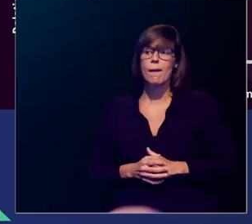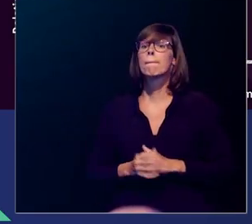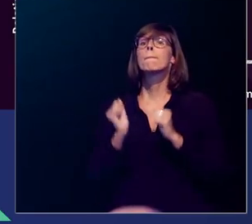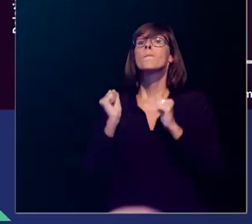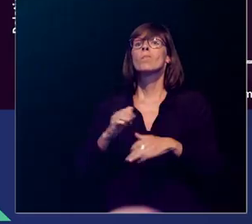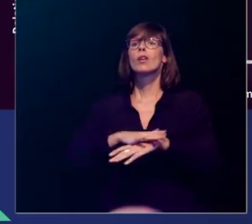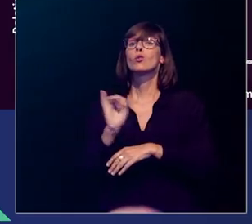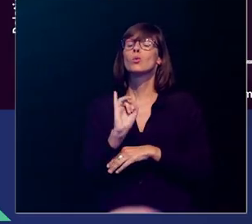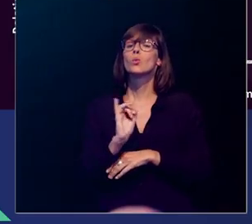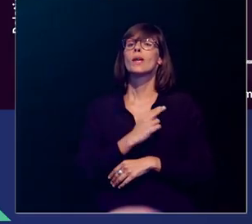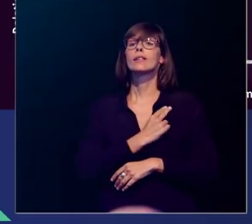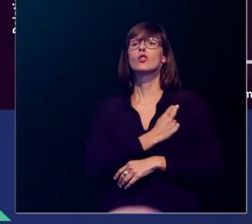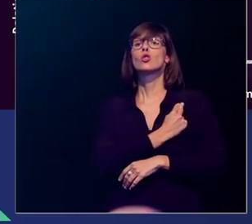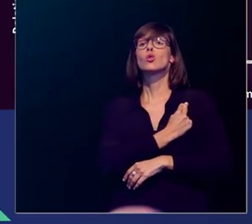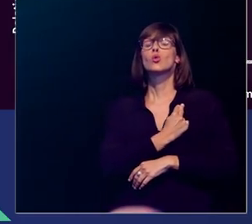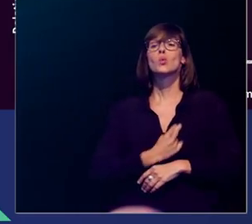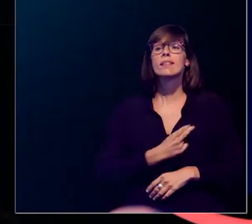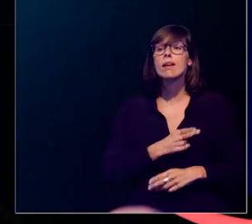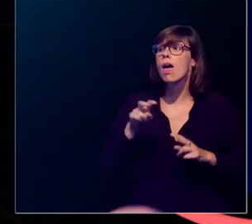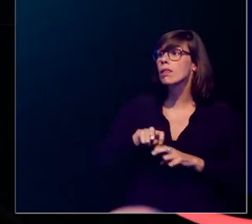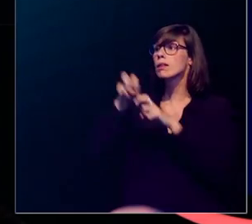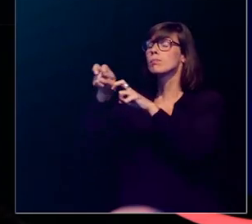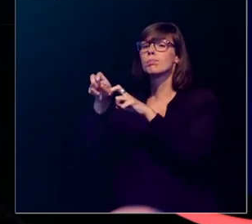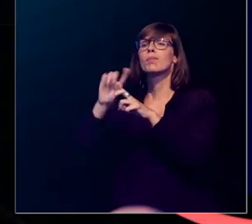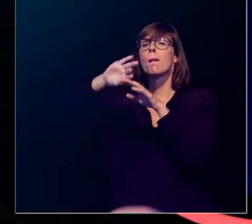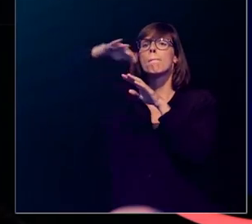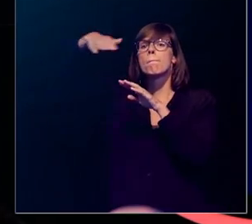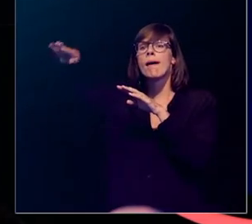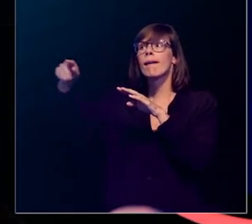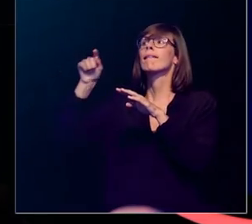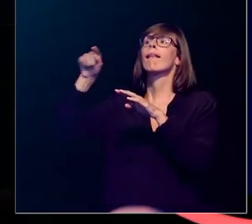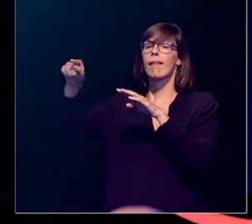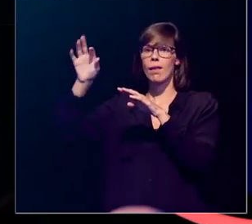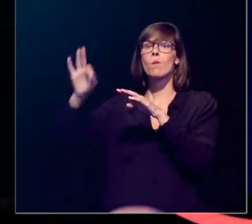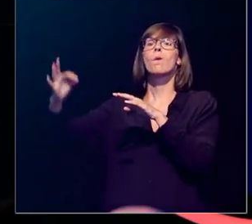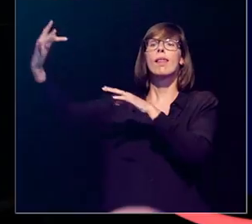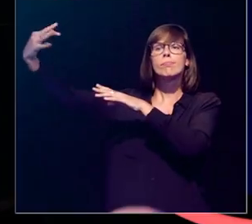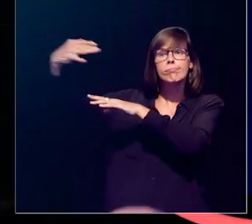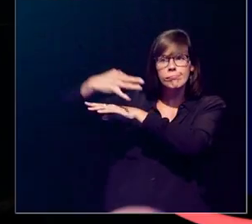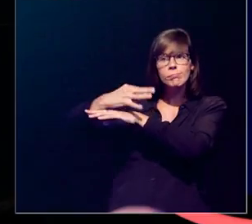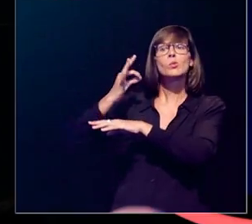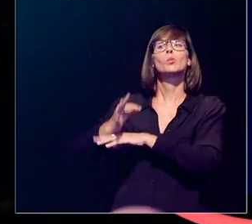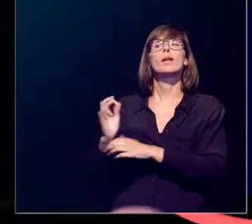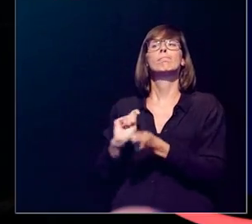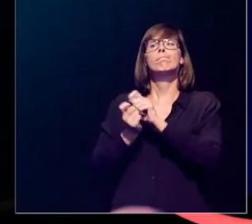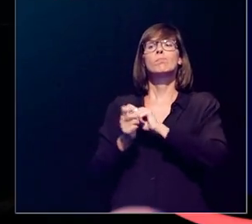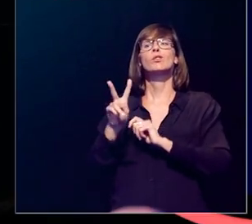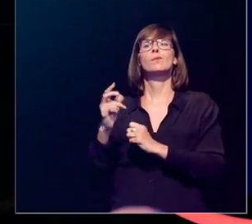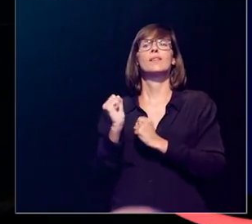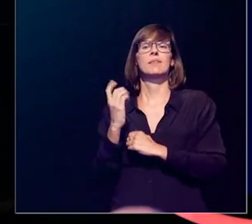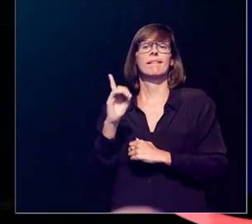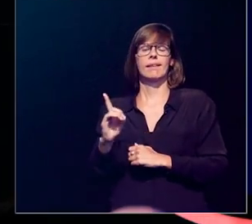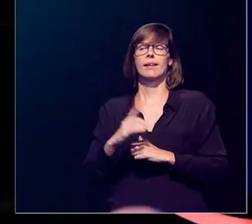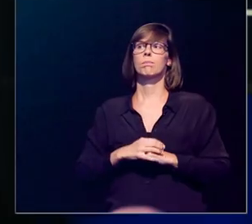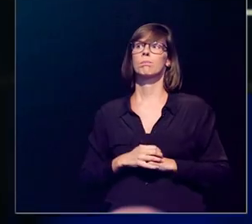We kunnen bijvoorbeeld naar Zwitserland op hoge hoogte gaan in de bergen en dan ga je wel vitamine D maken. Wat is een